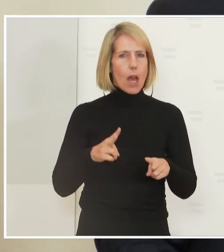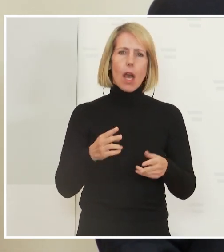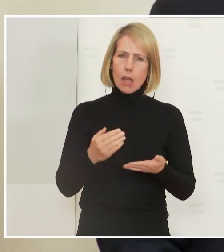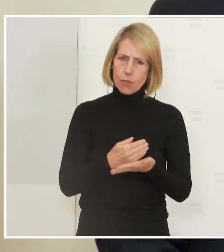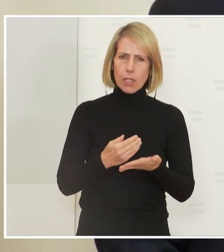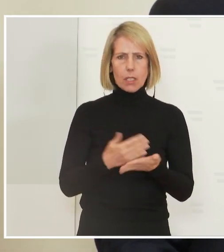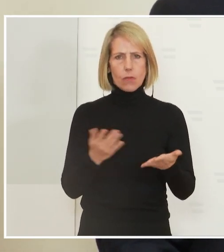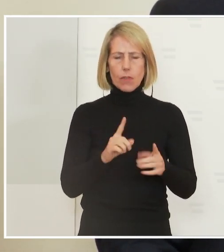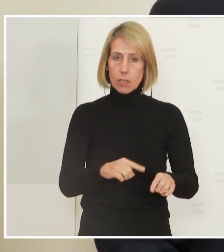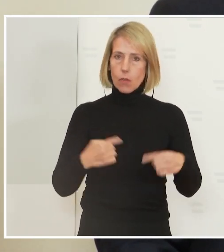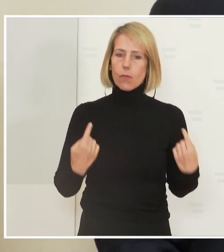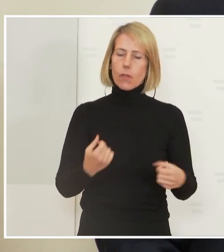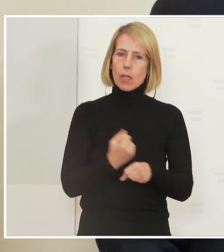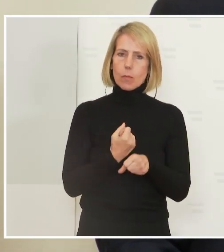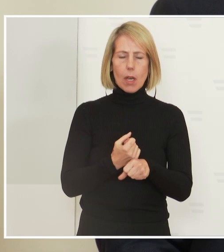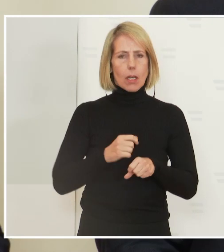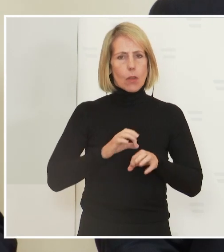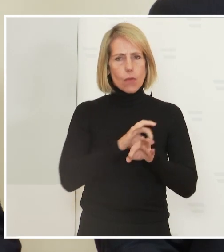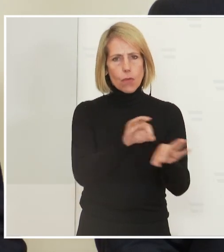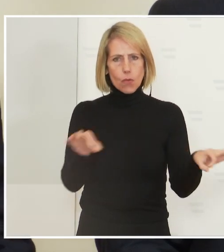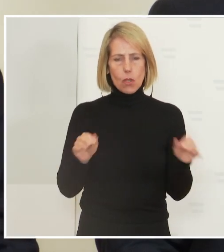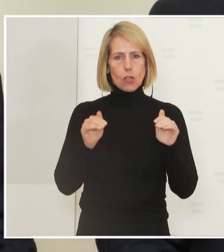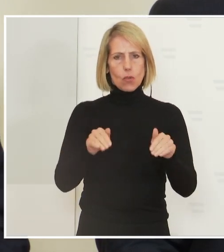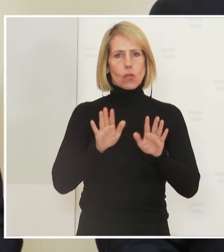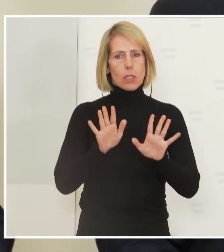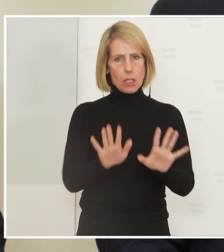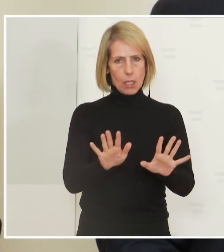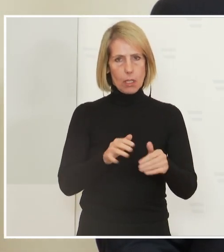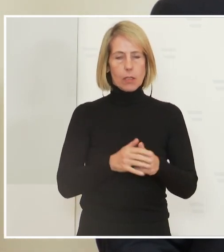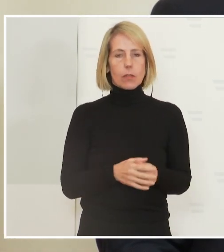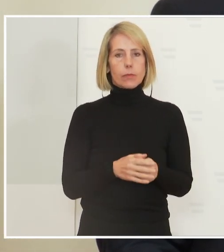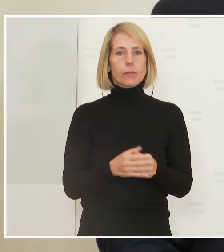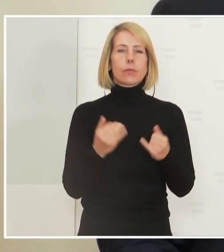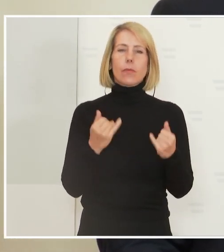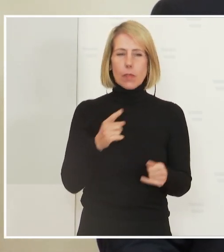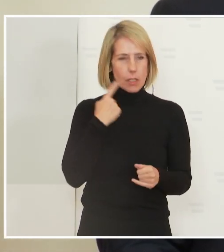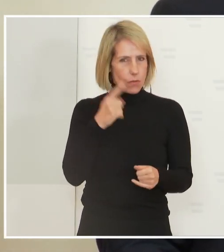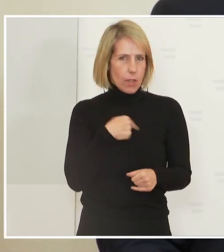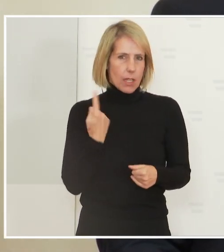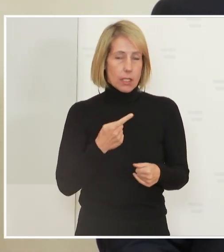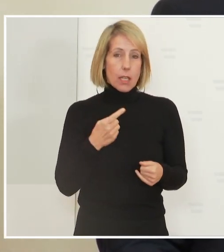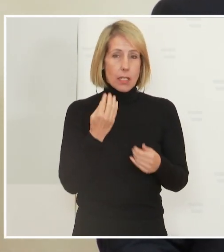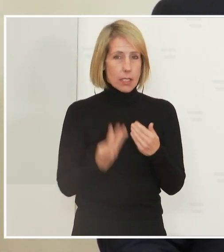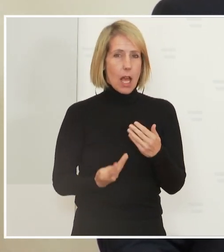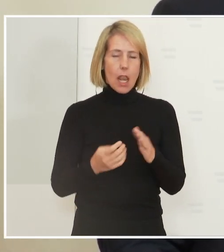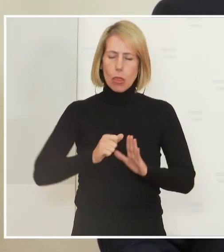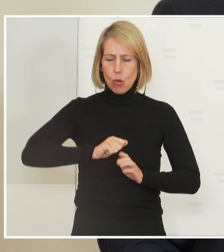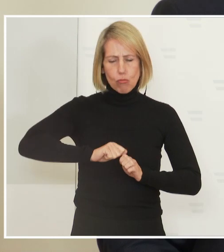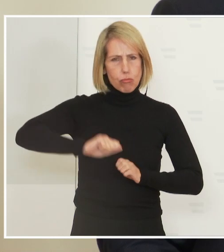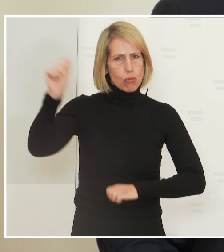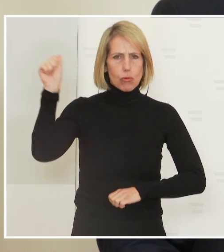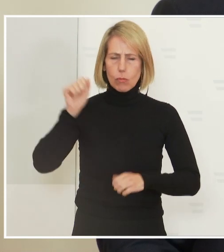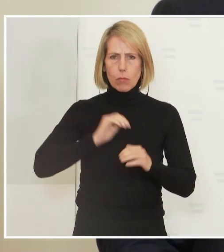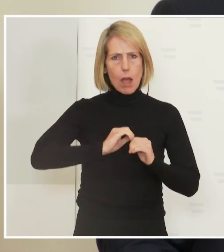Gesundheitssystem und damit auch sie selber zu schützen. Und wie wir alle wissen, die Zahlen steigen leider rapid an und es